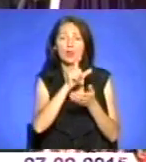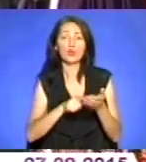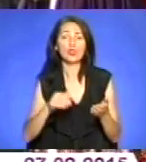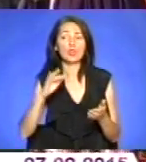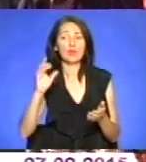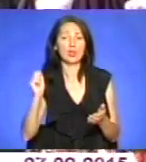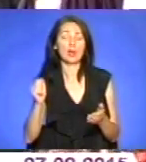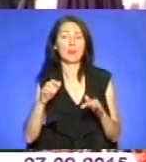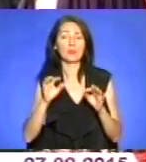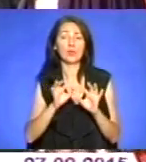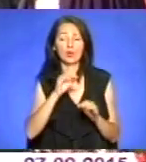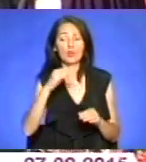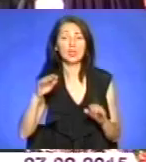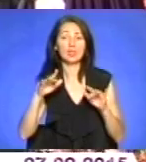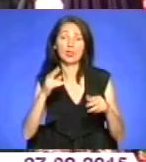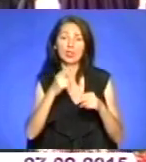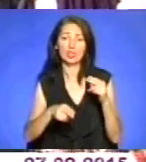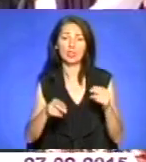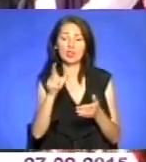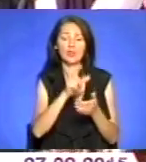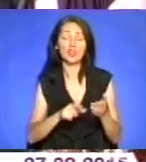каменяра читали і тернопільські поети.